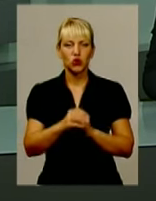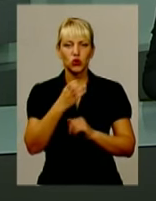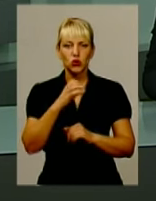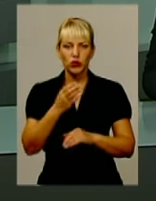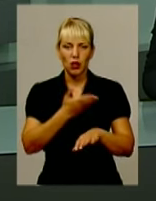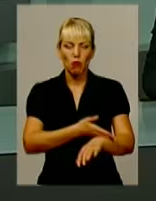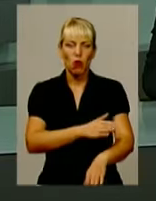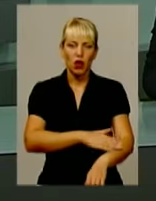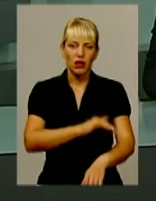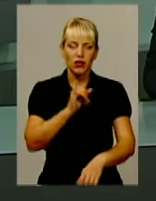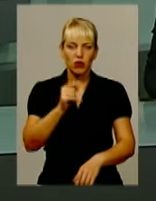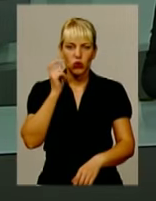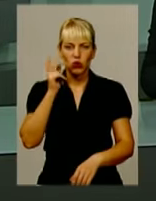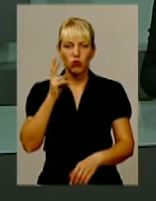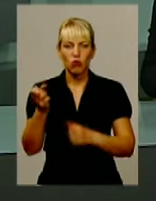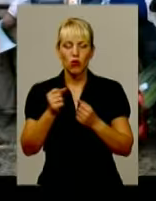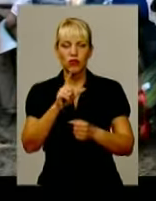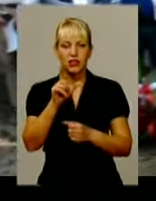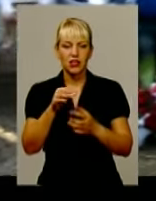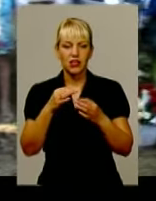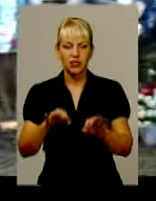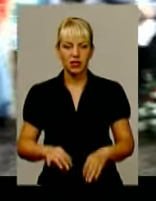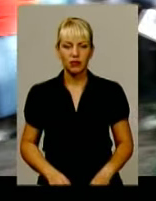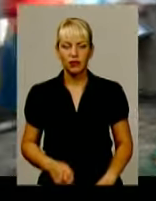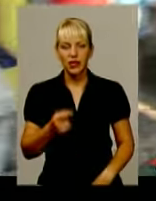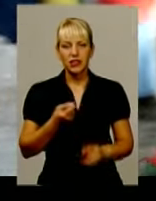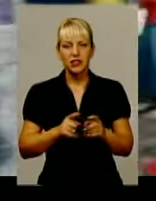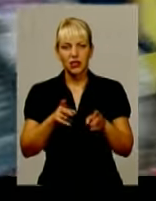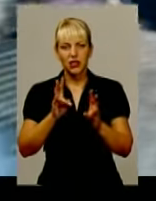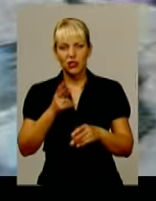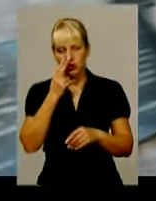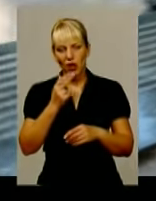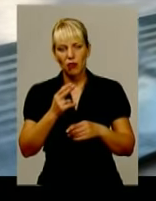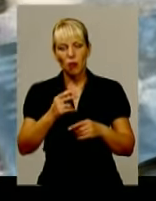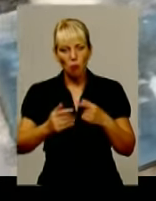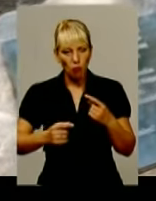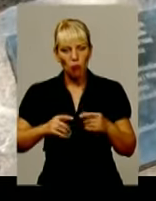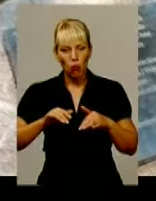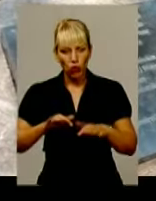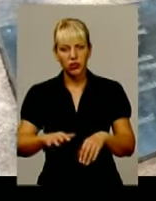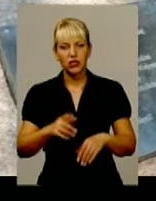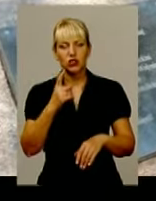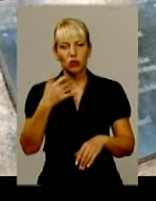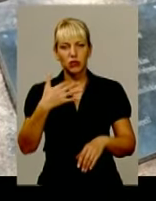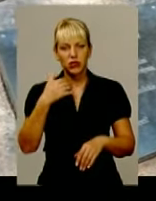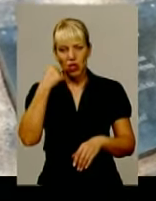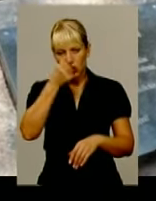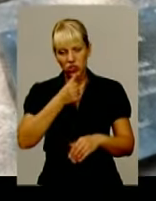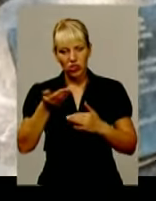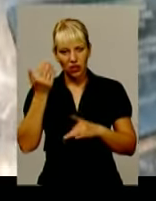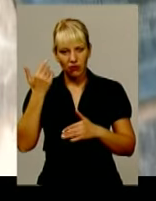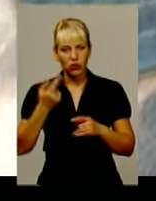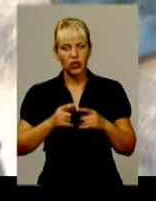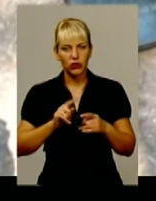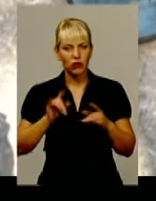боролися за свободу та незалежність. Ця трагічна подія 152-річної давнини і досі відлунює смутком.